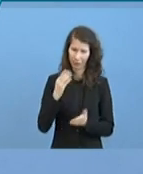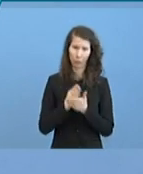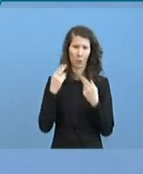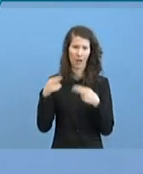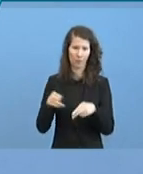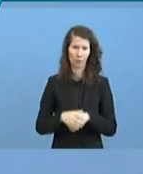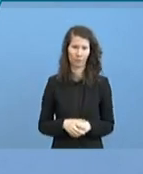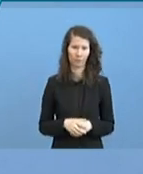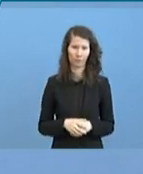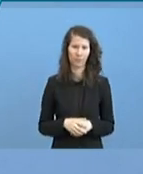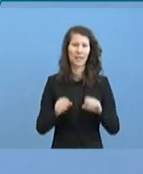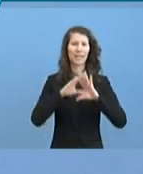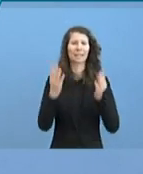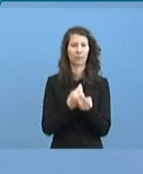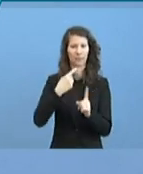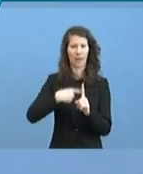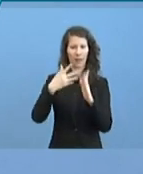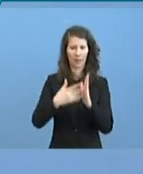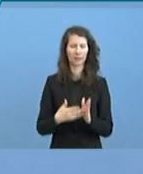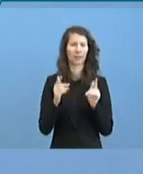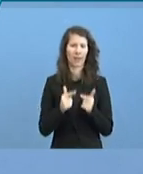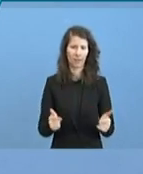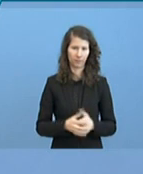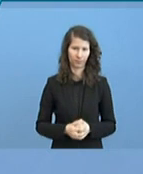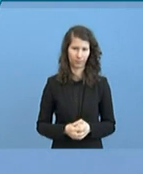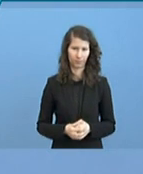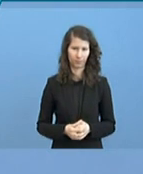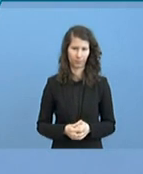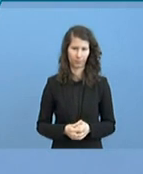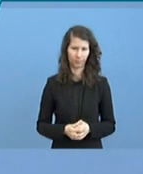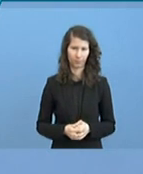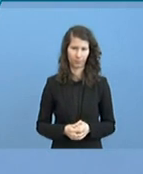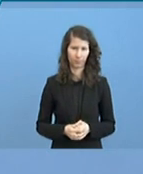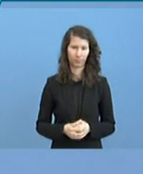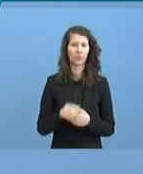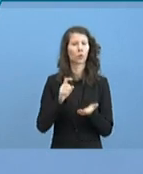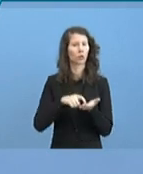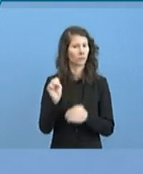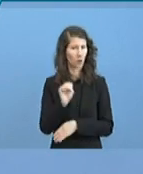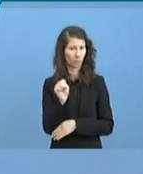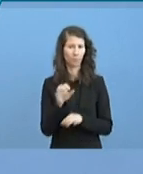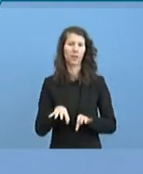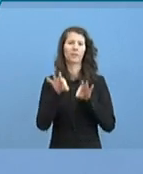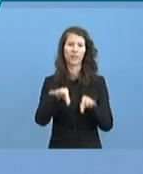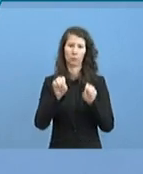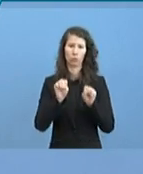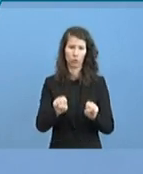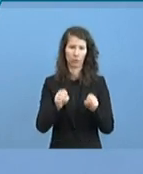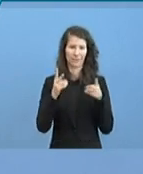keine Gesamtzahl der Tests. Hintergrund des Ganzen ist, dass das Infektionsschutzrecht vorgibt, dass